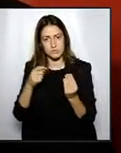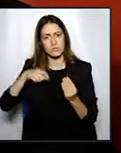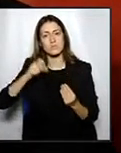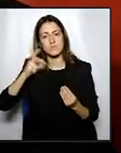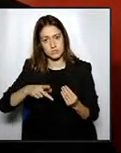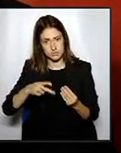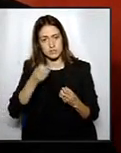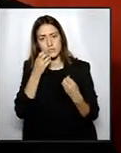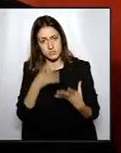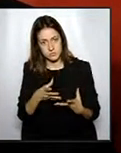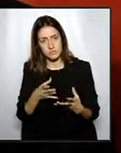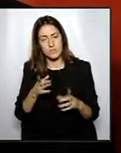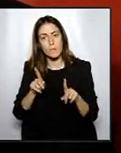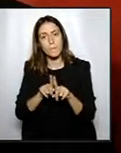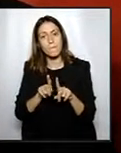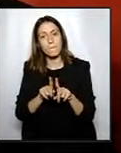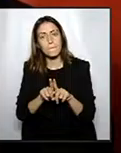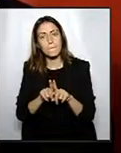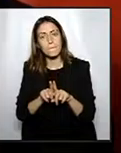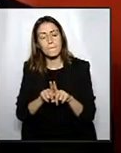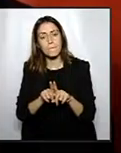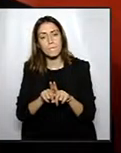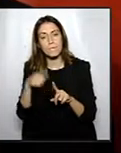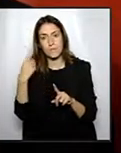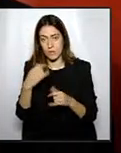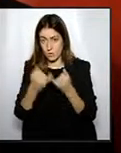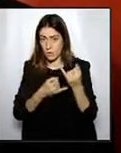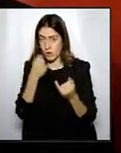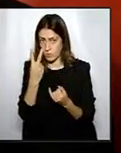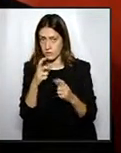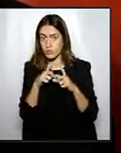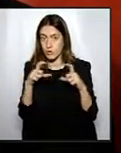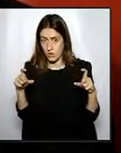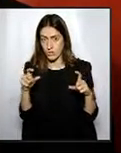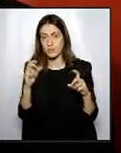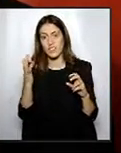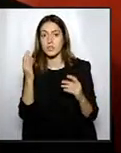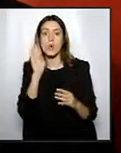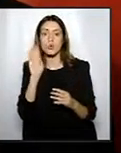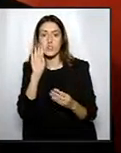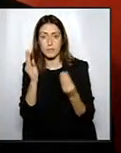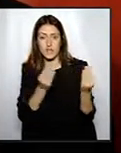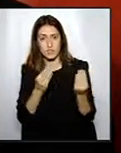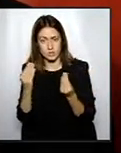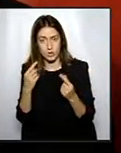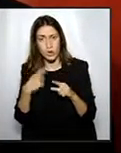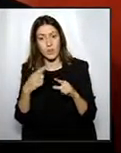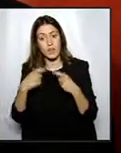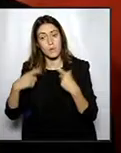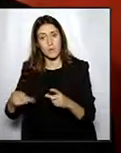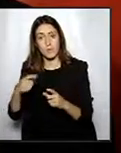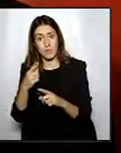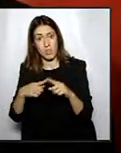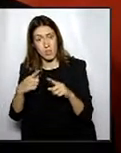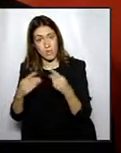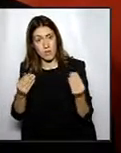no celebrem. No podem dir el mateix amb els altres dos problemes greus que tenim com és la contaminació. Des del Parlament de Medi Ambient no